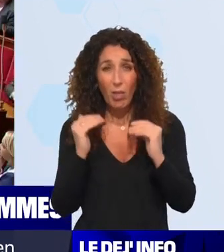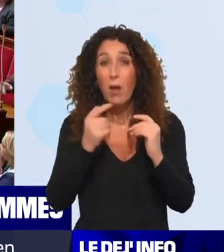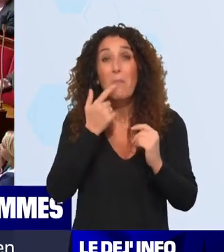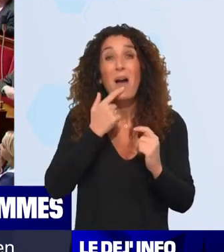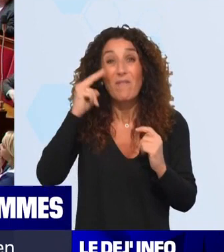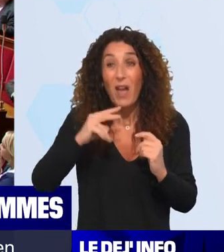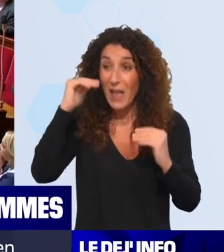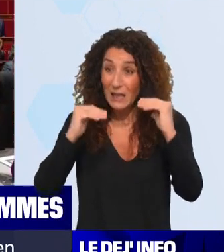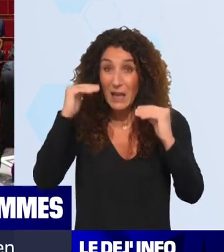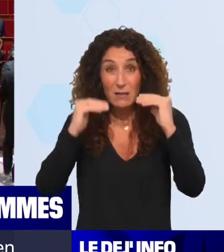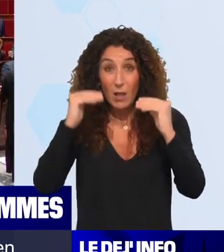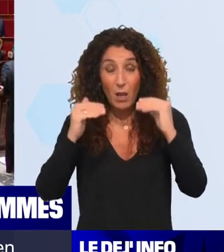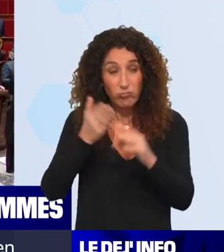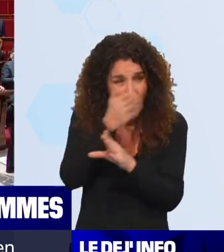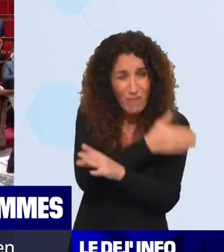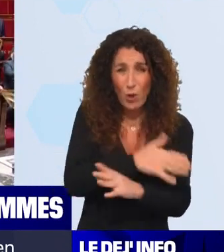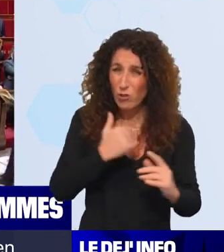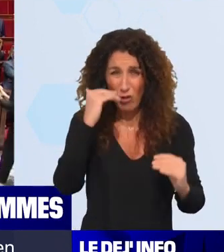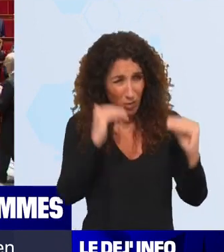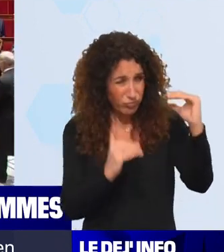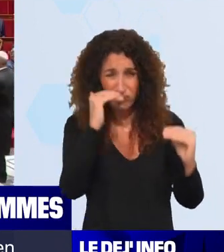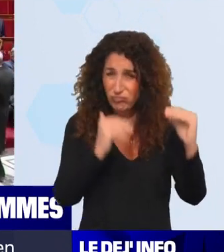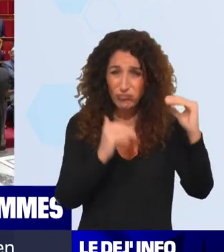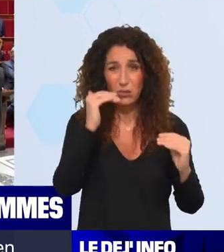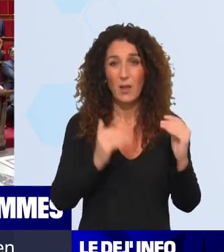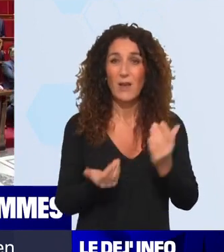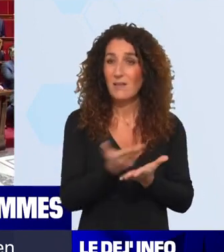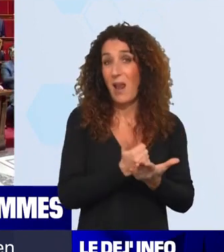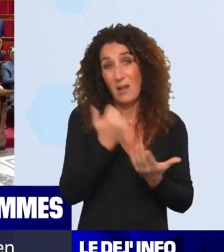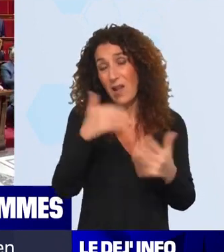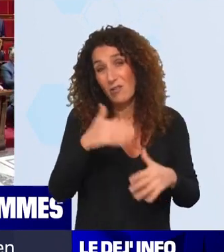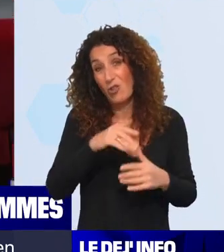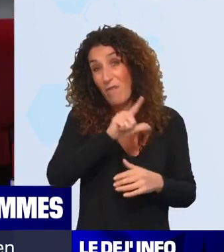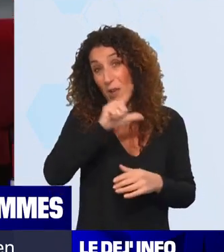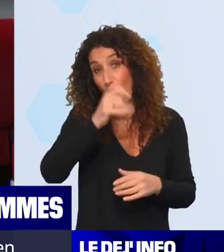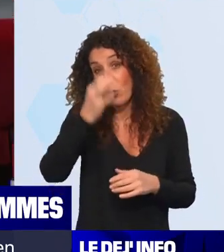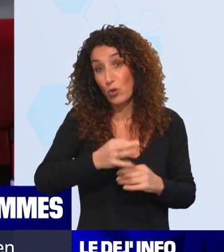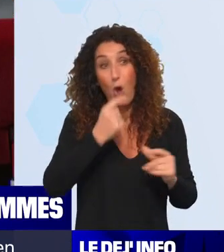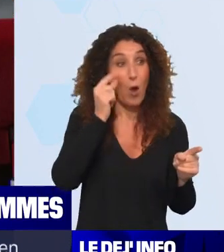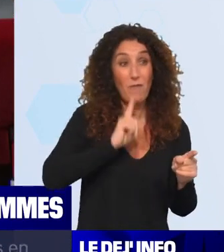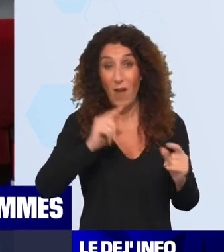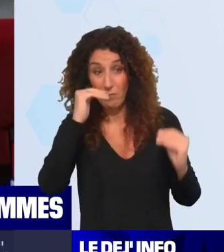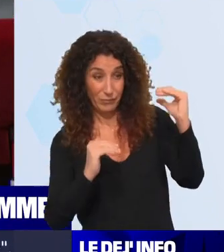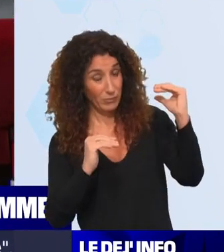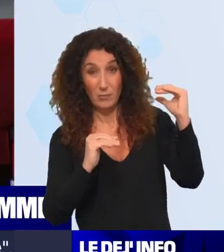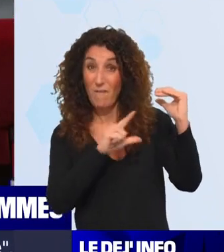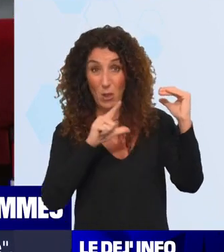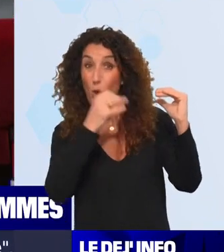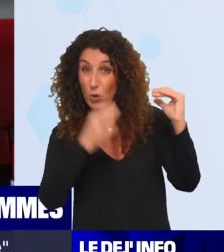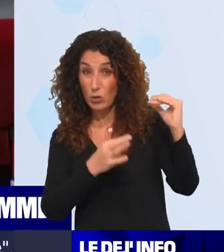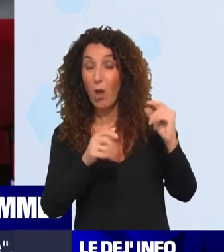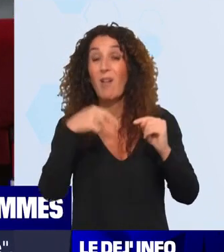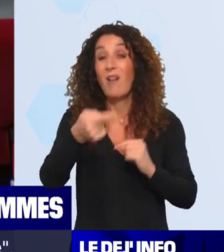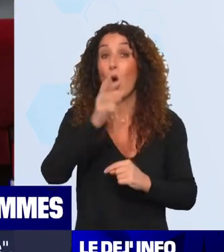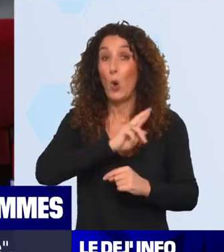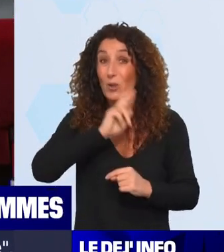égalités, elles existent déjà avant. On sait avec les égalités salariales qui sont avec un écart de 22% entre les hommes et les femmes. Mais aussi, à la retraite, l'écart de